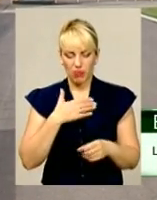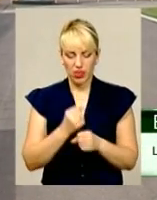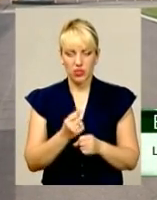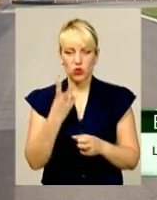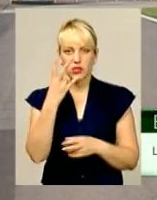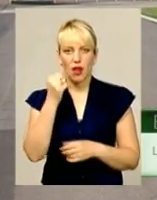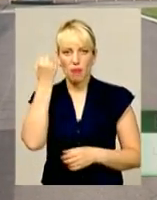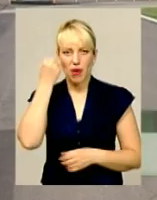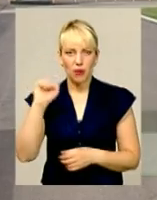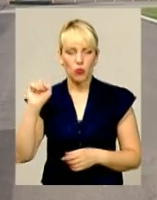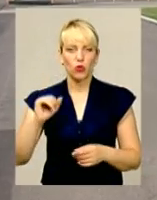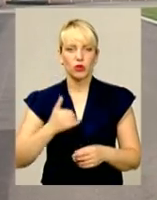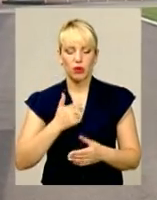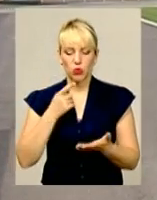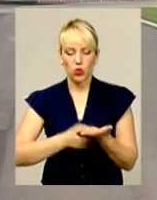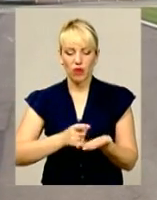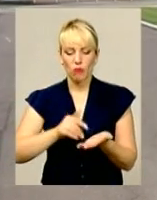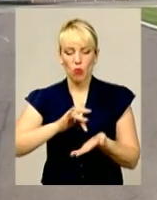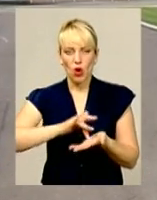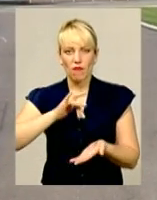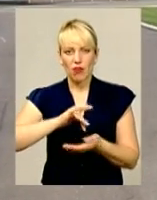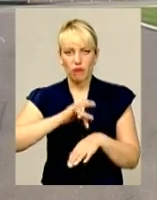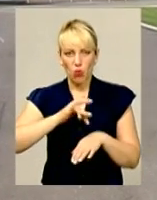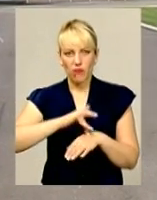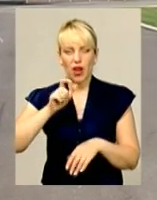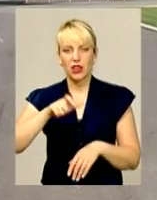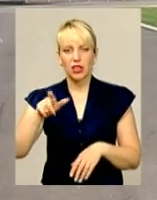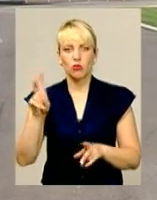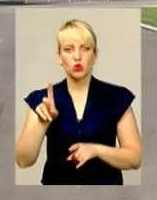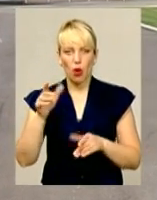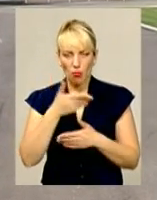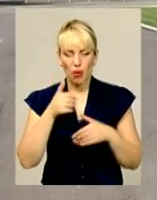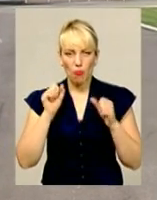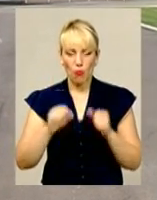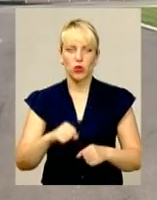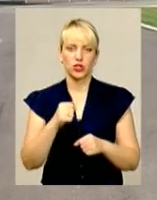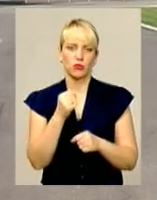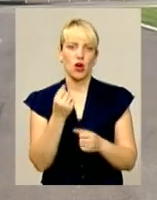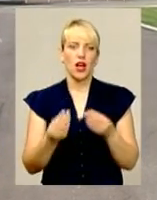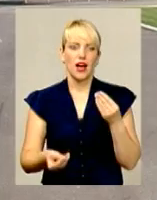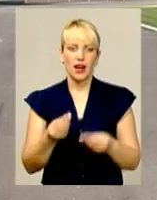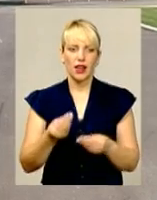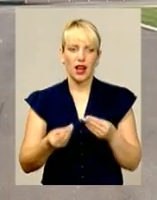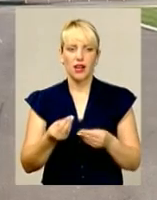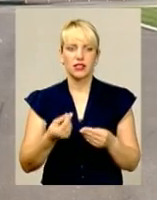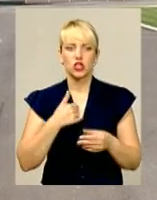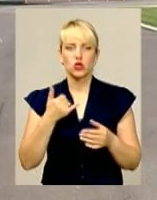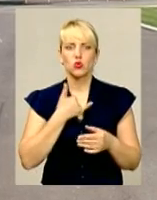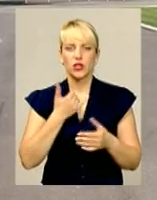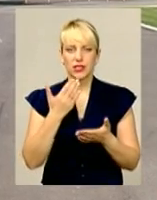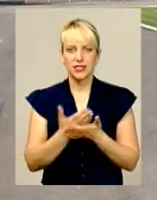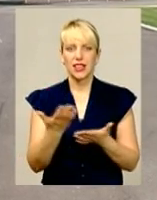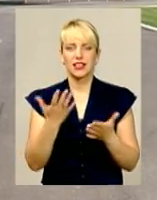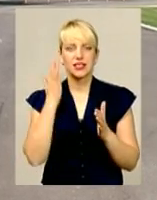перемогу. Треба доказувати болівальникам, що ми можемо грати, що в нас є якісь цілі, а не просто прийшли